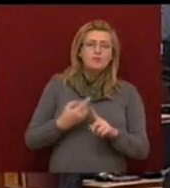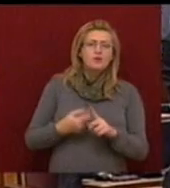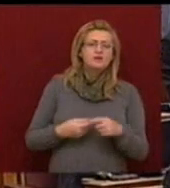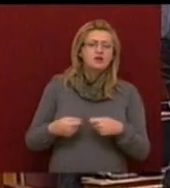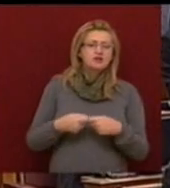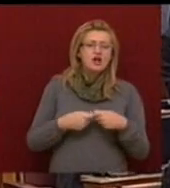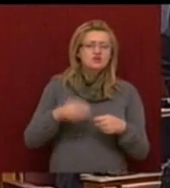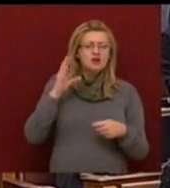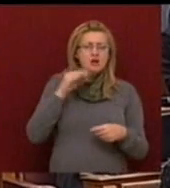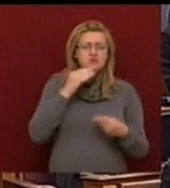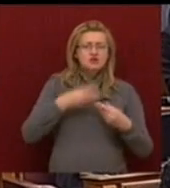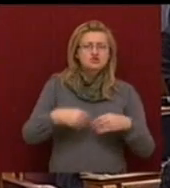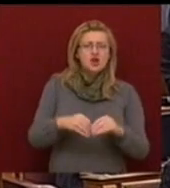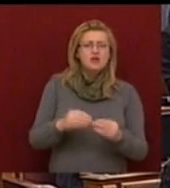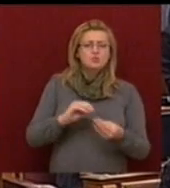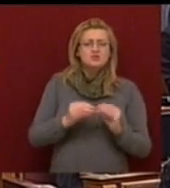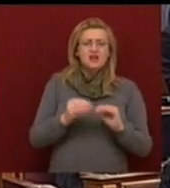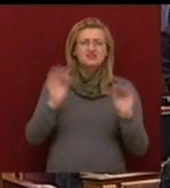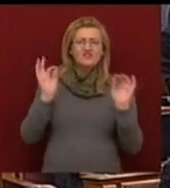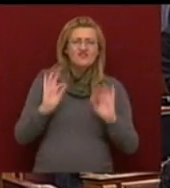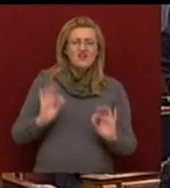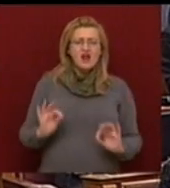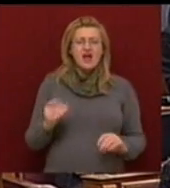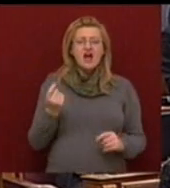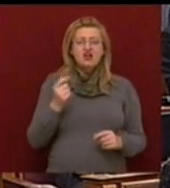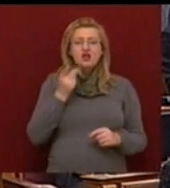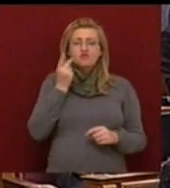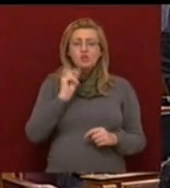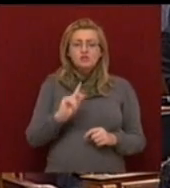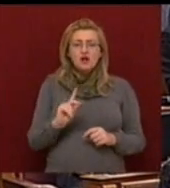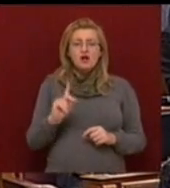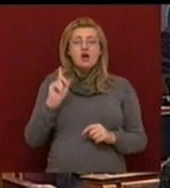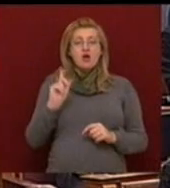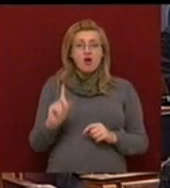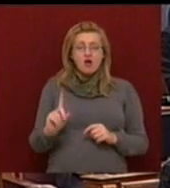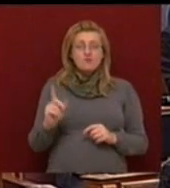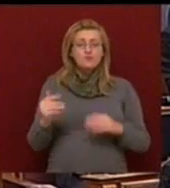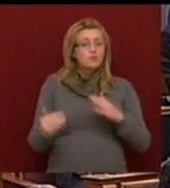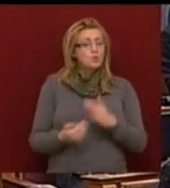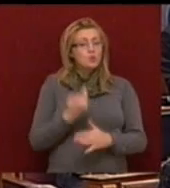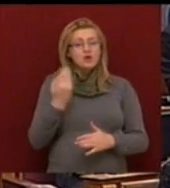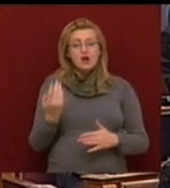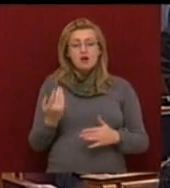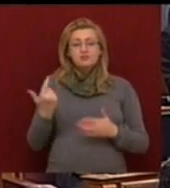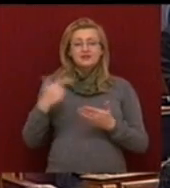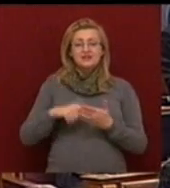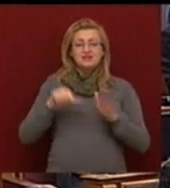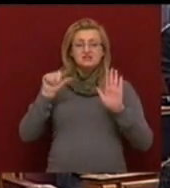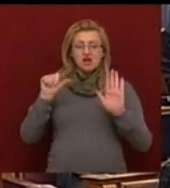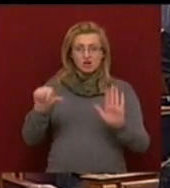családi és üzleti vállalkozási ára lett volna, ha egy újabb, a 2006